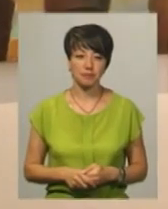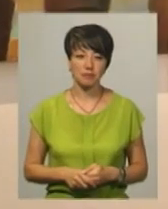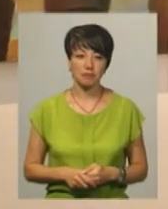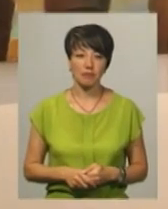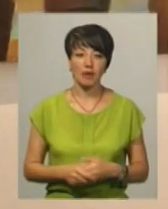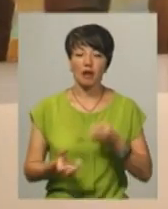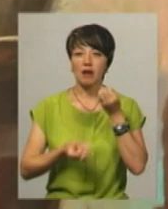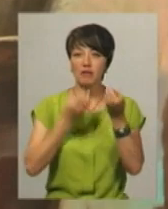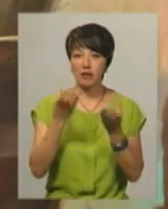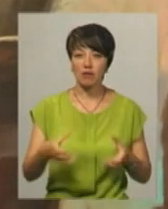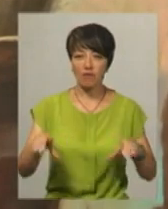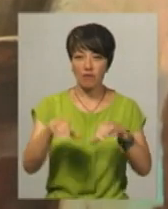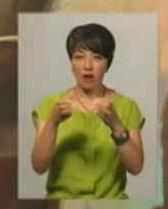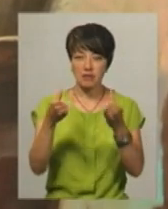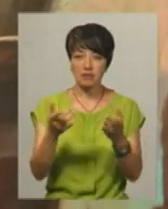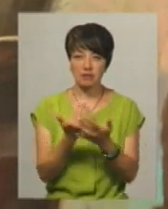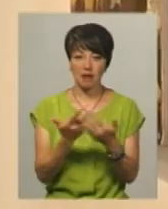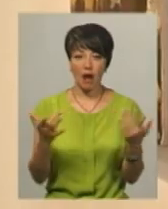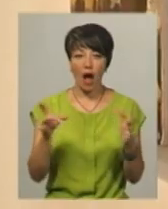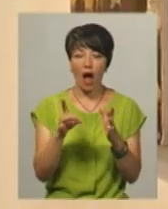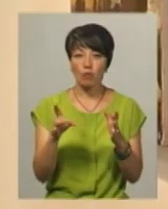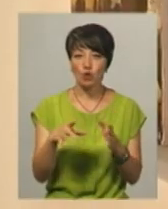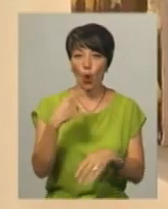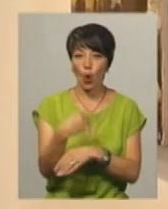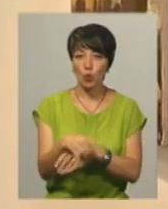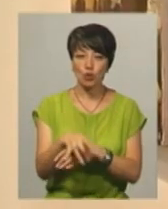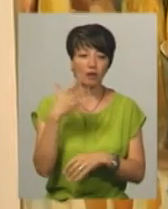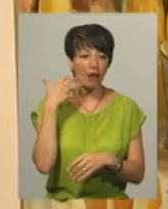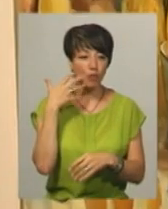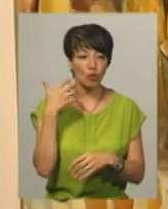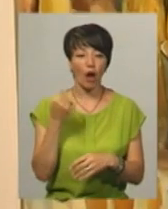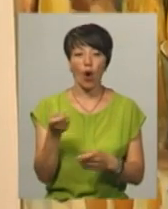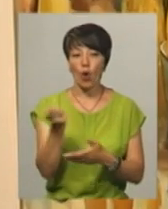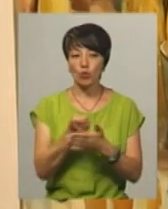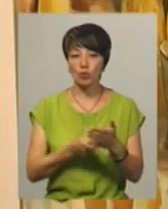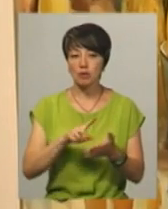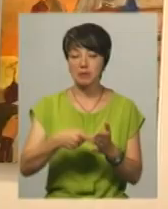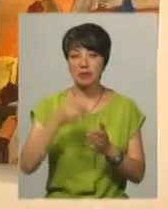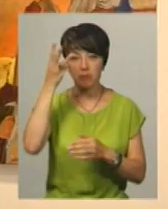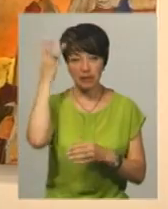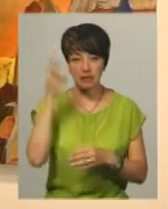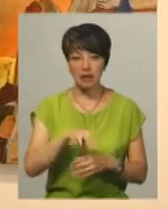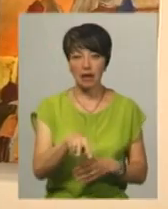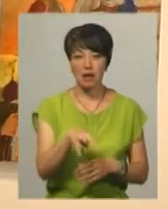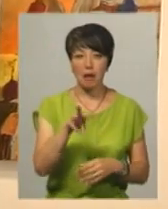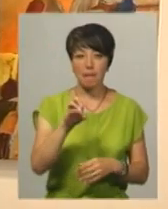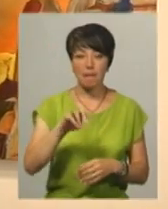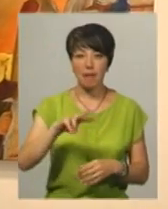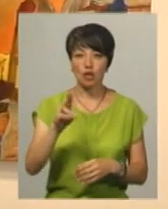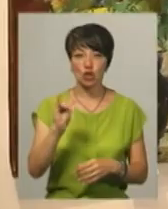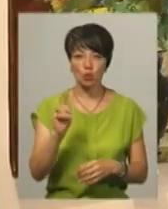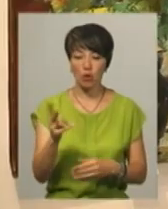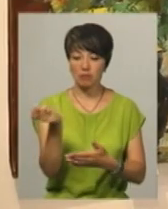Квіти у вазах та в глечиках, гарбузи, груші та яблука. Художниця з міста Хмельницький Лідія Мельничук каже, на